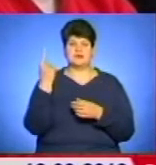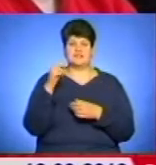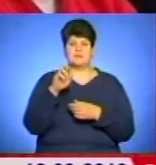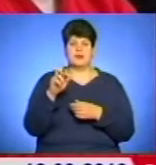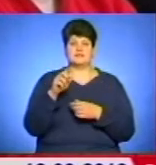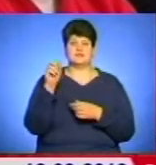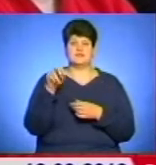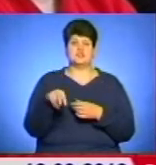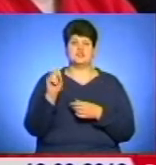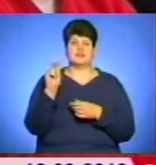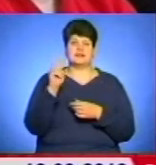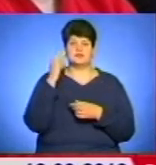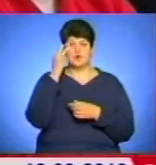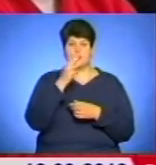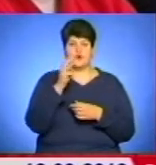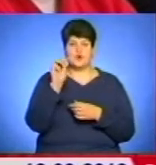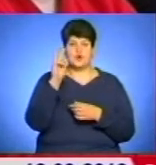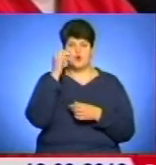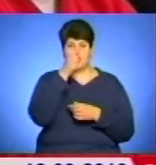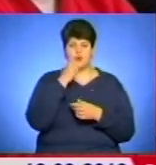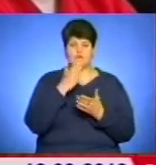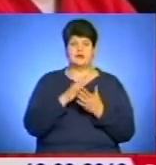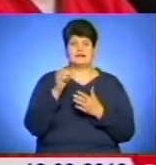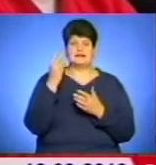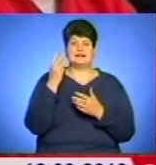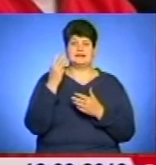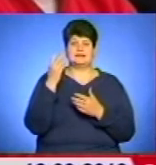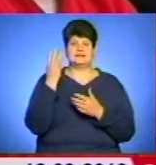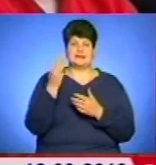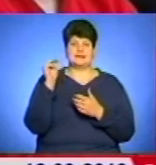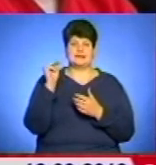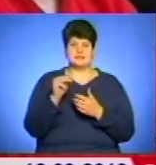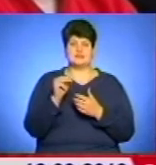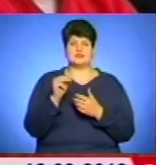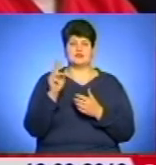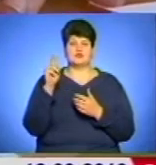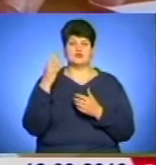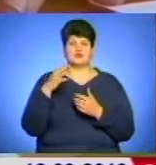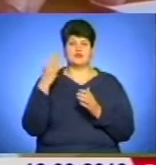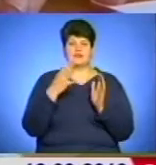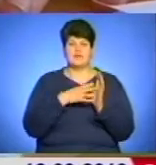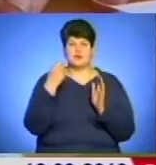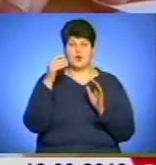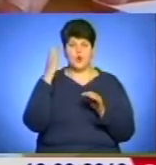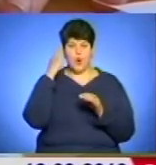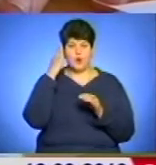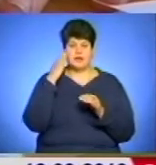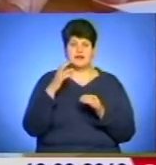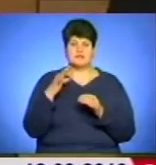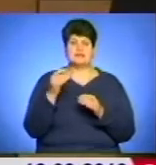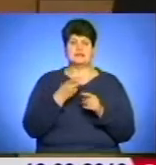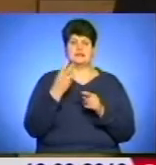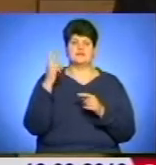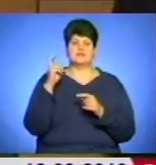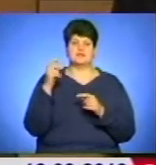року, це в нас становить 3049 голів, це майже на 200 голів більше. Голова райдержадміністрації